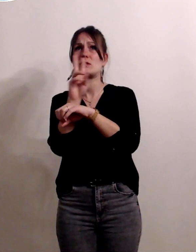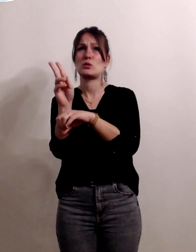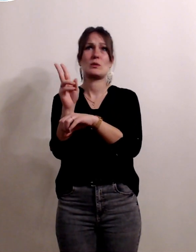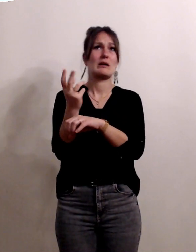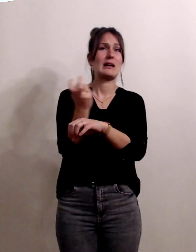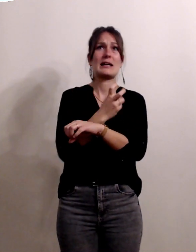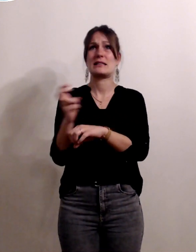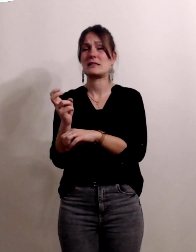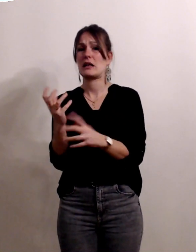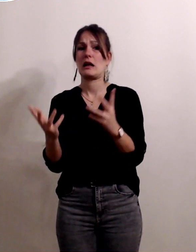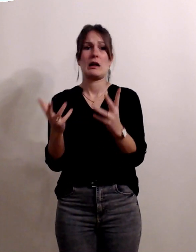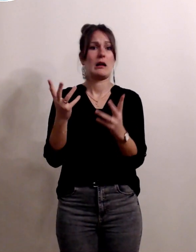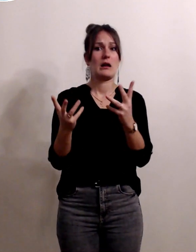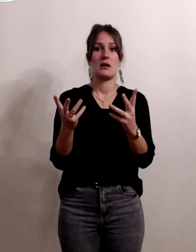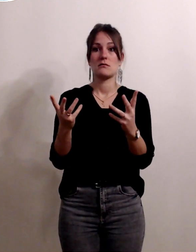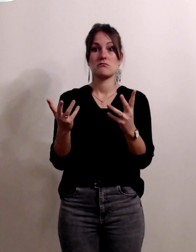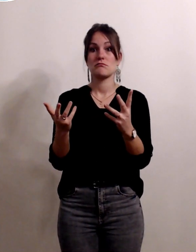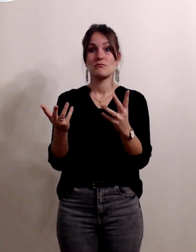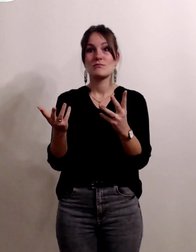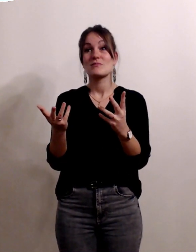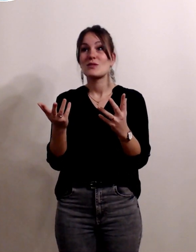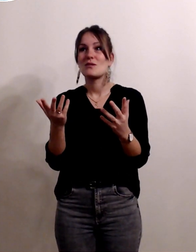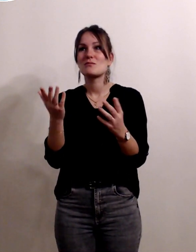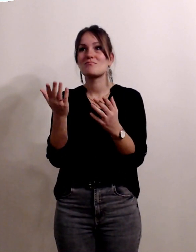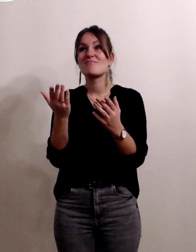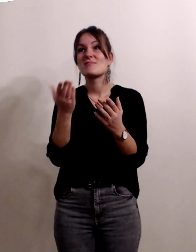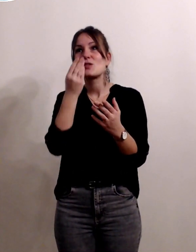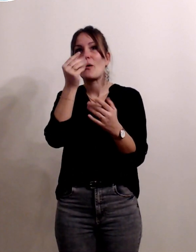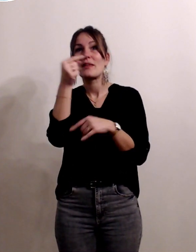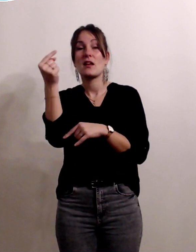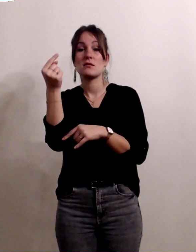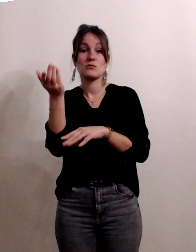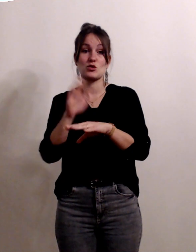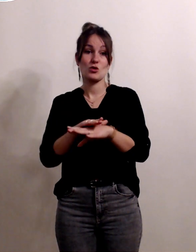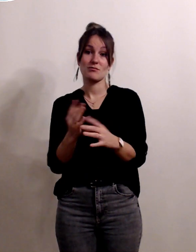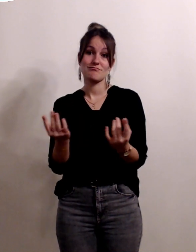voilà ayant un sens un peu péjoratif dans un premier temps